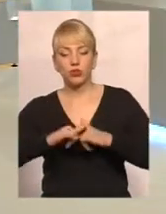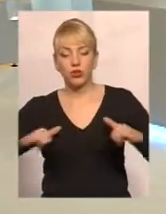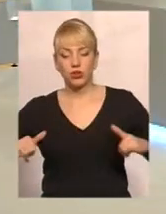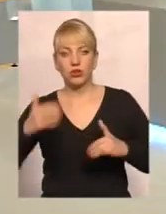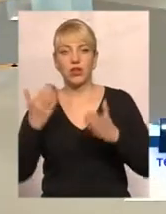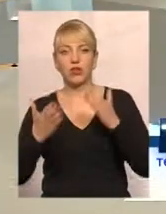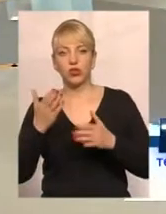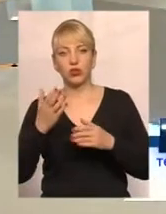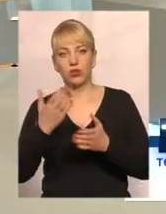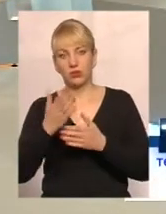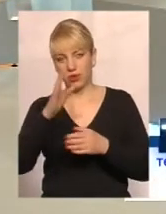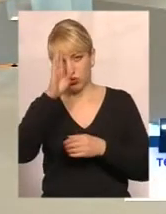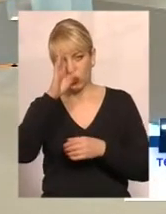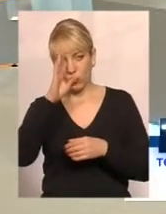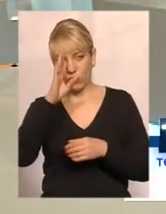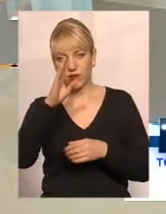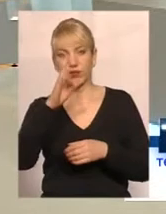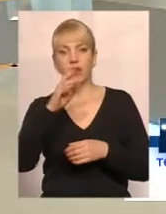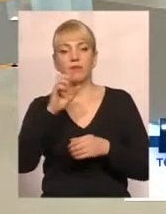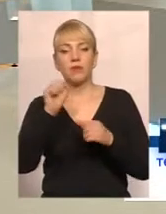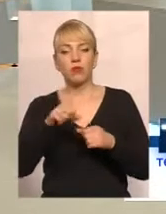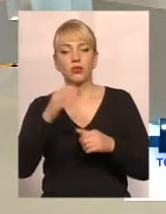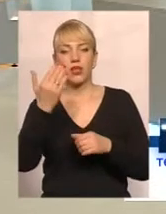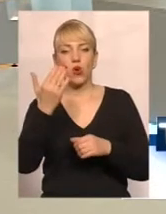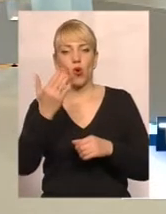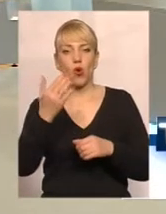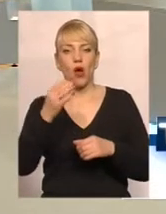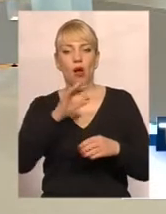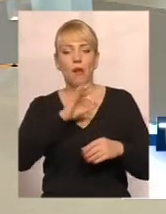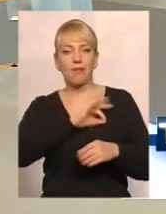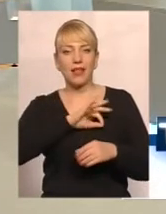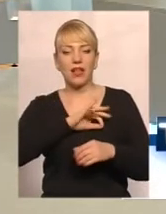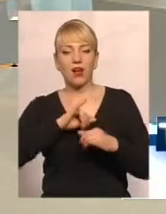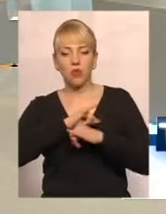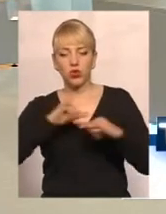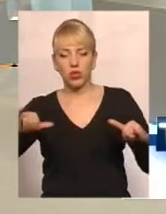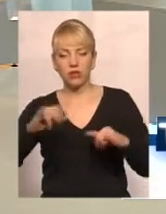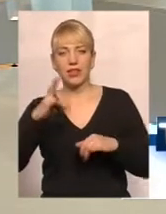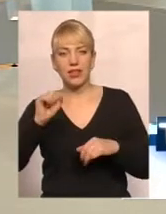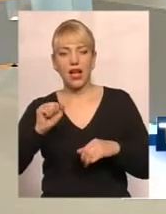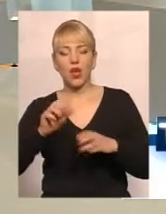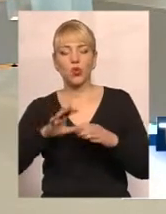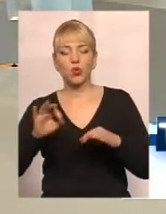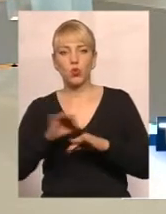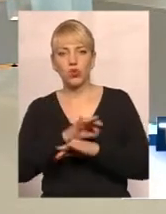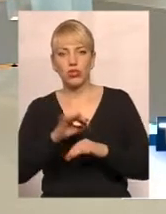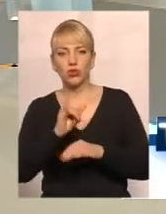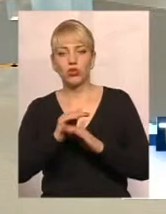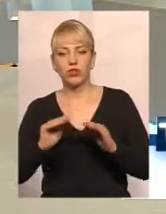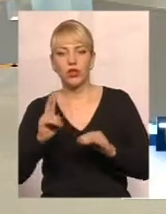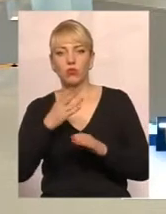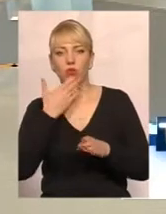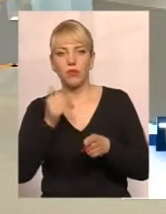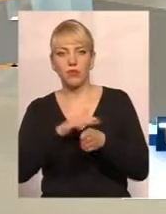чоловік, до прикладу, то пільга буде поширюватися на дружину, а також на дітей, яким не випунилося 18 років.